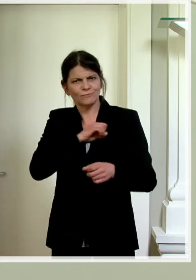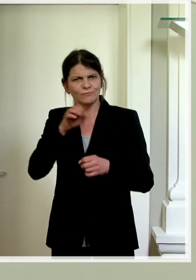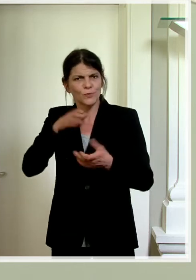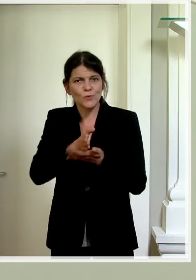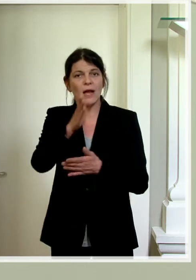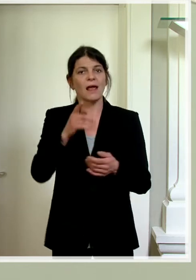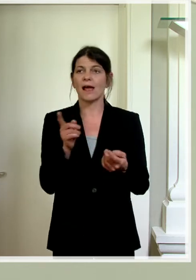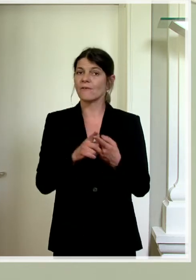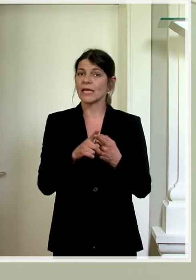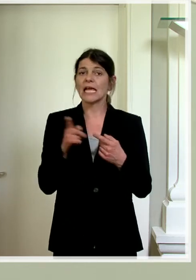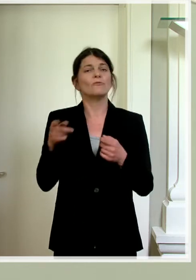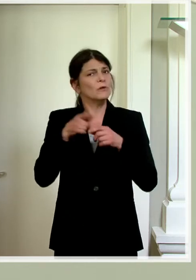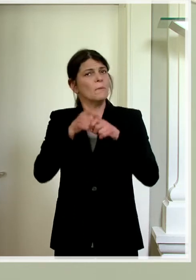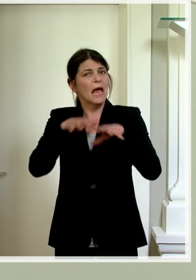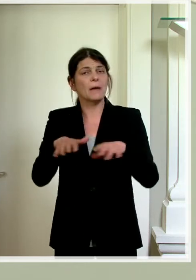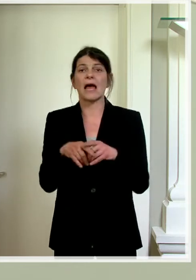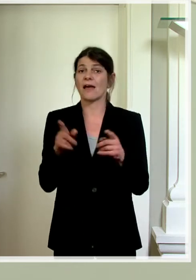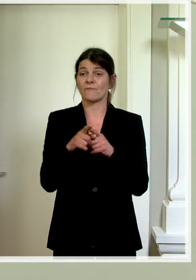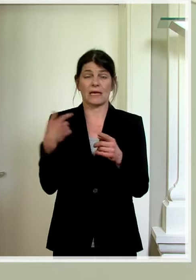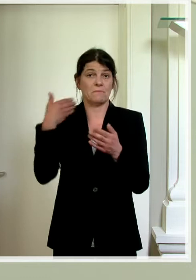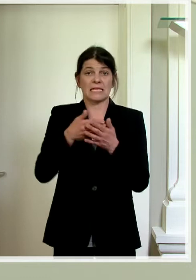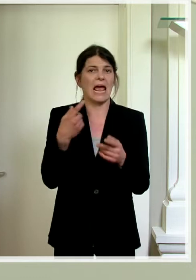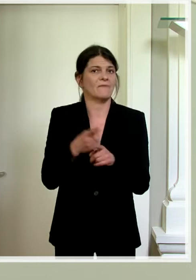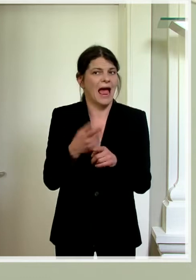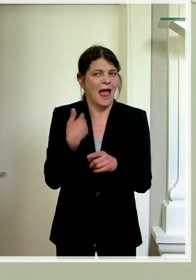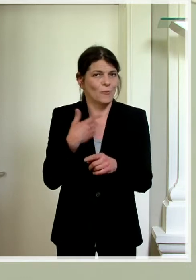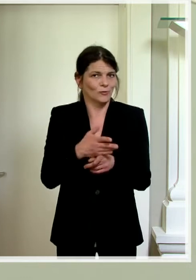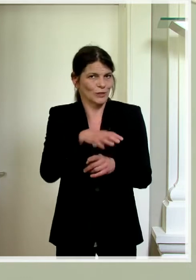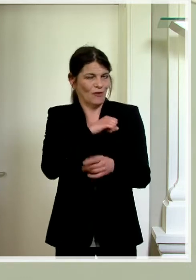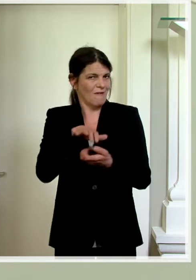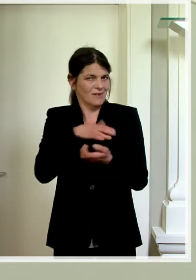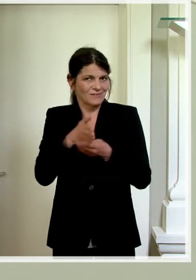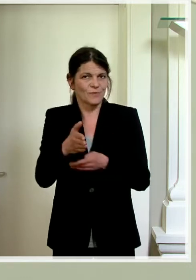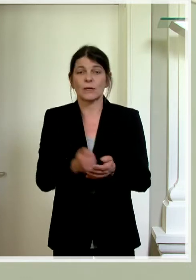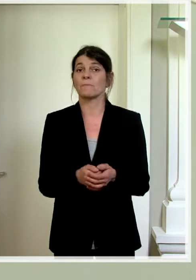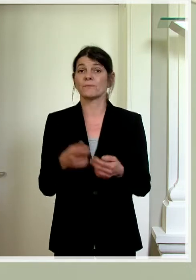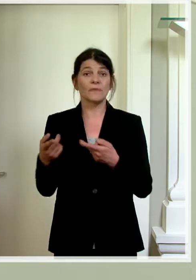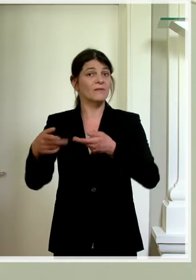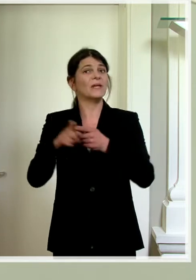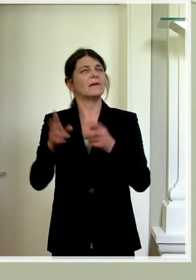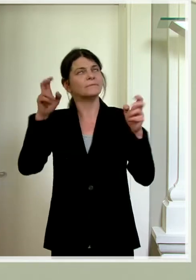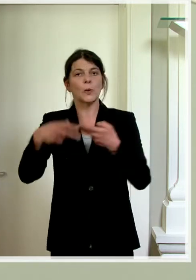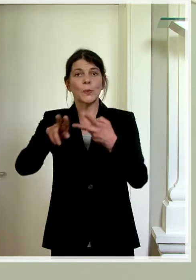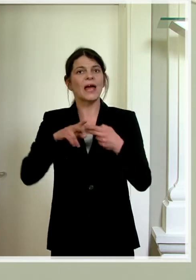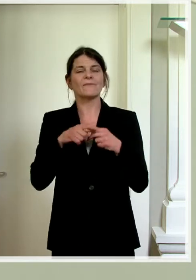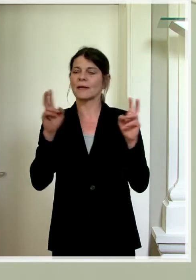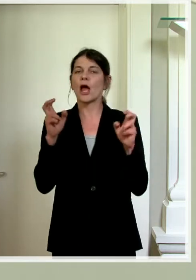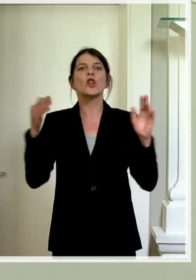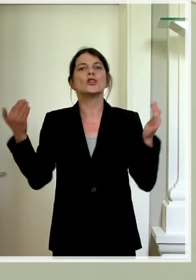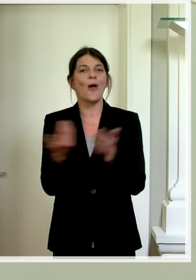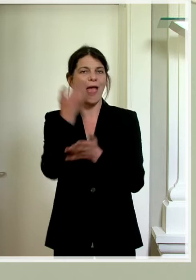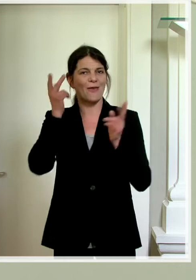wir die Pandemie durch einen gemeinsamen Effort bisher hin gemeistert haben. Die Rückkehr zur viel zitierten neuen